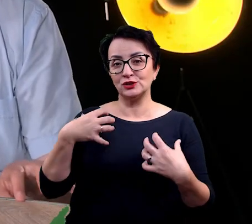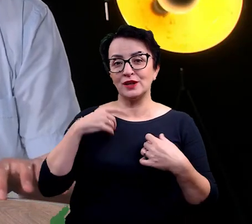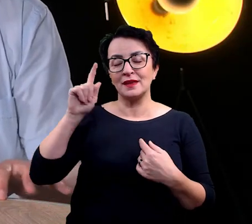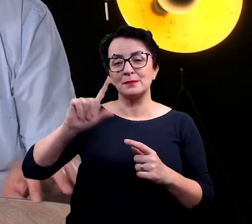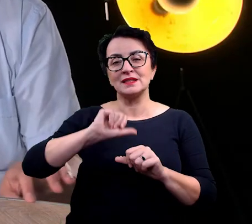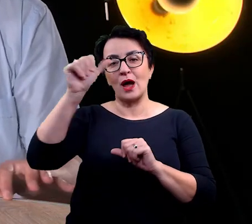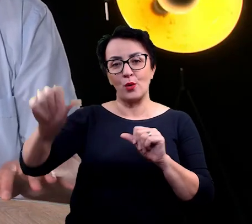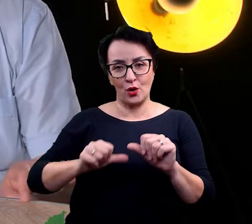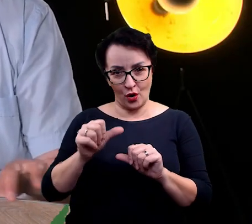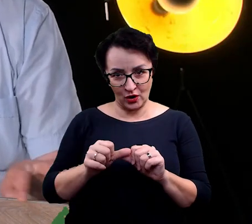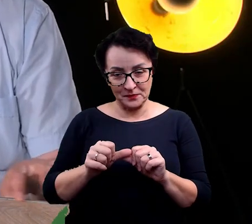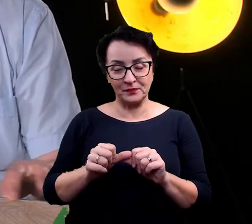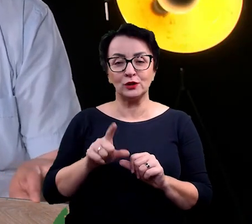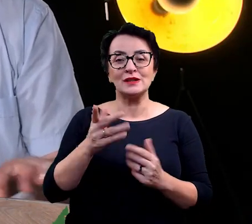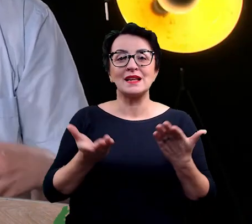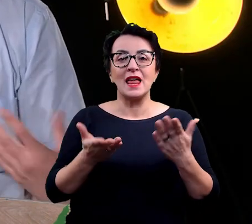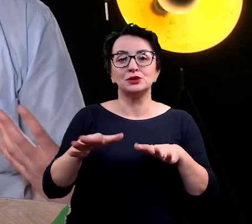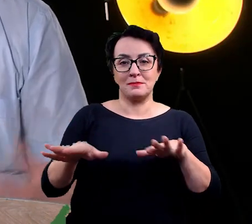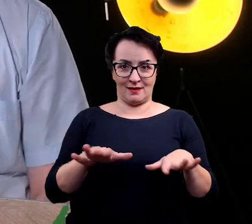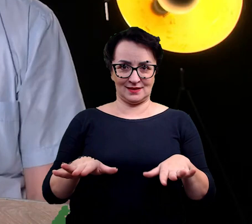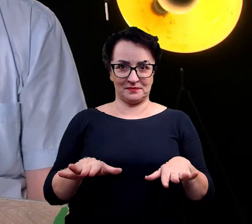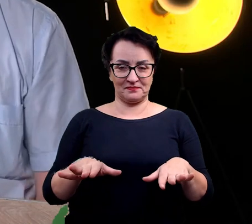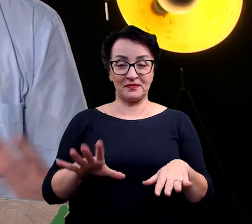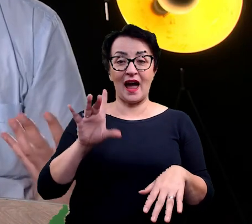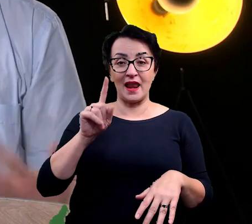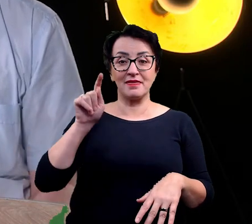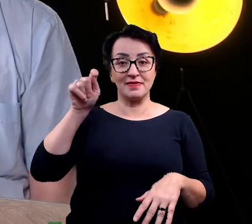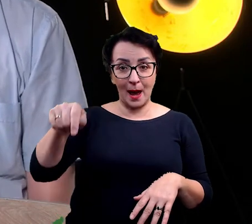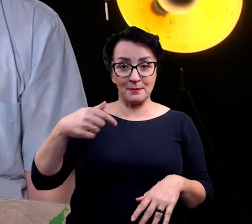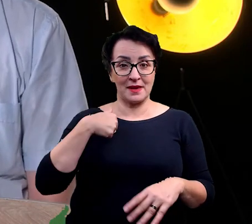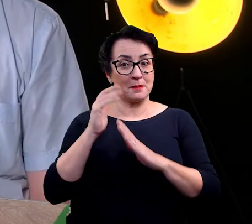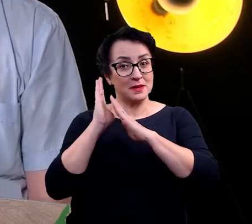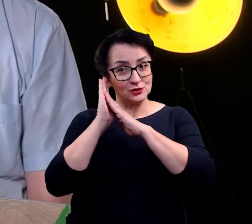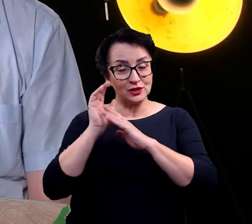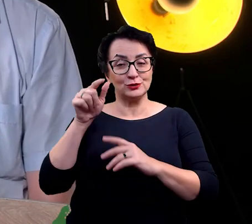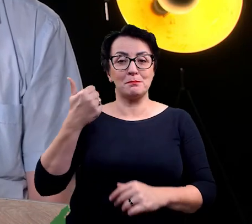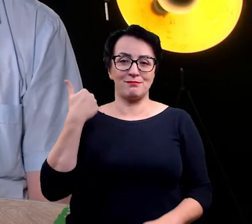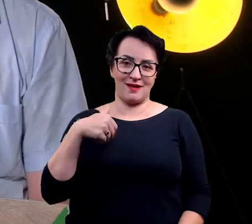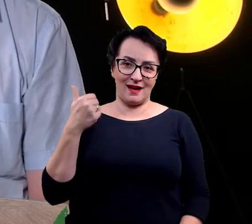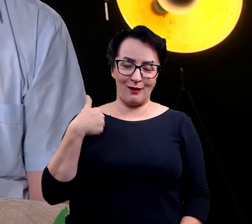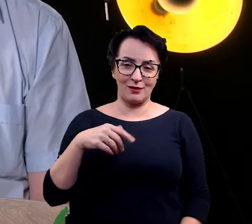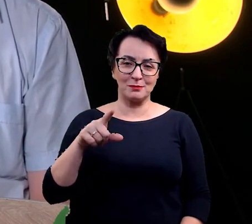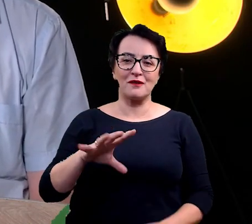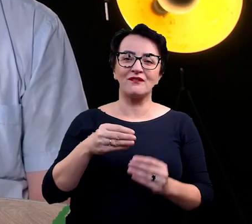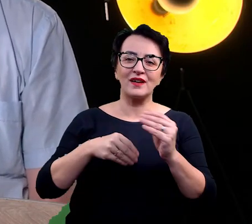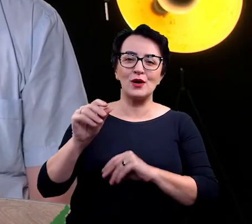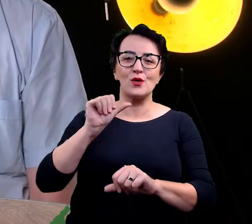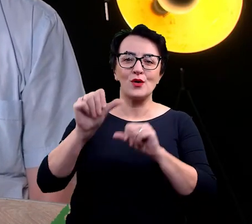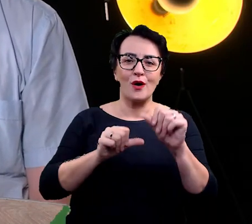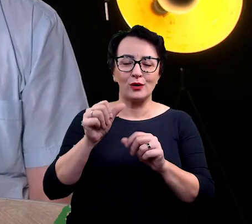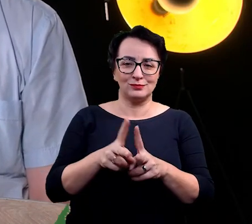miejsca, w którym się mieszka. Ale tam, gdzie ja mieszkam, to jest biały kolor, ponieważ przez większość roku to jest śnieg.